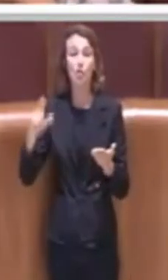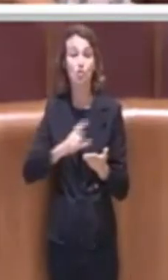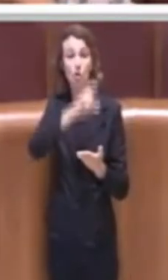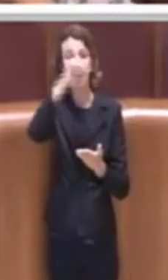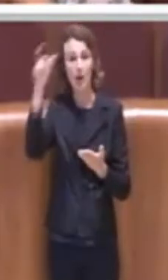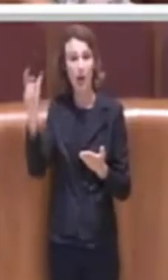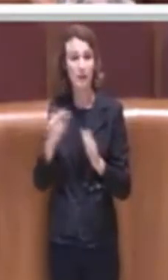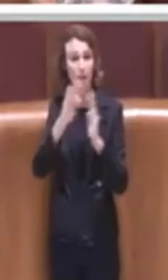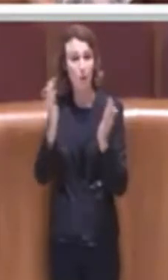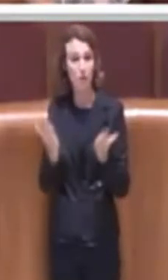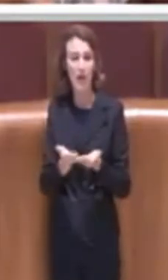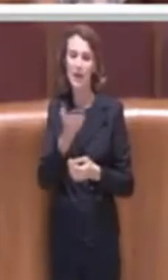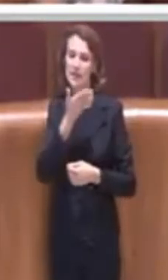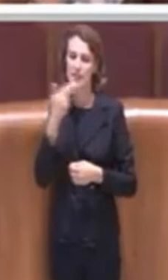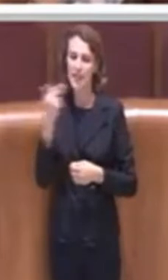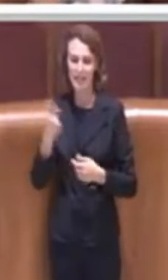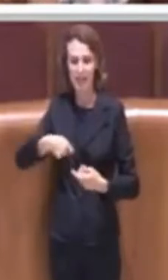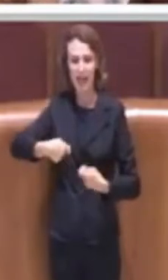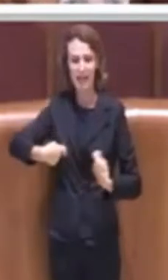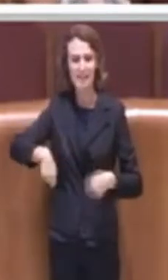sacchetti di plastica.